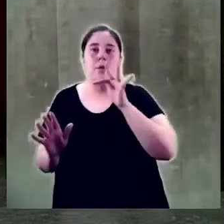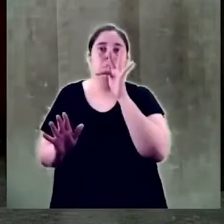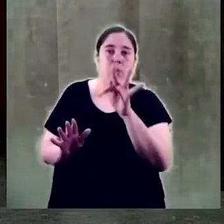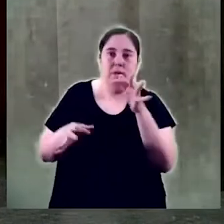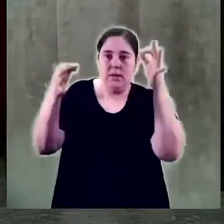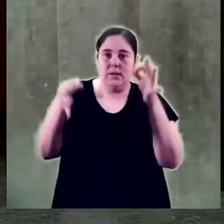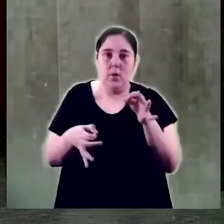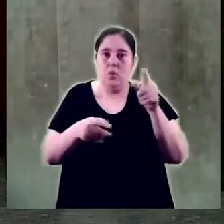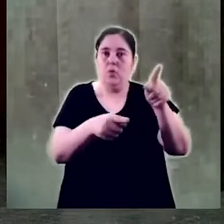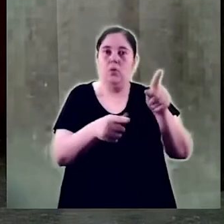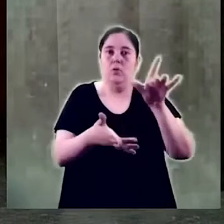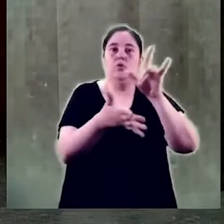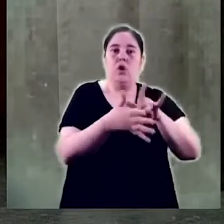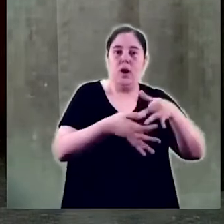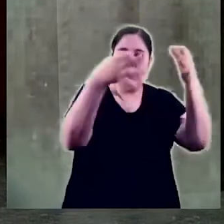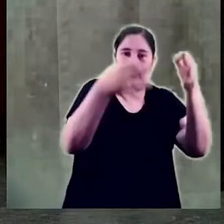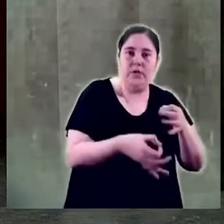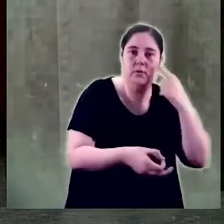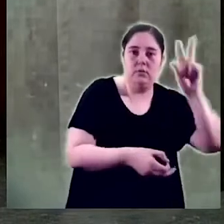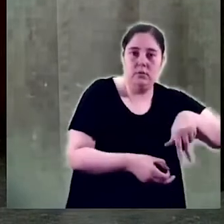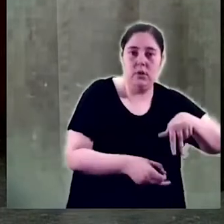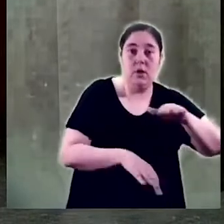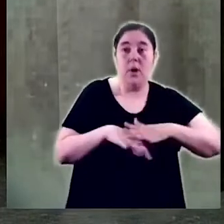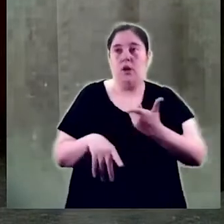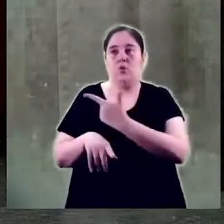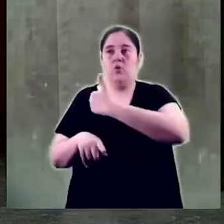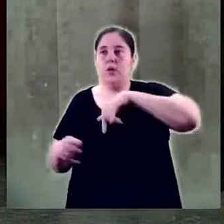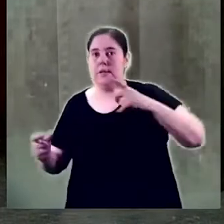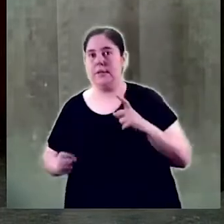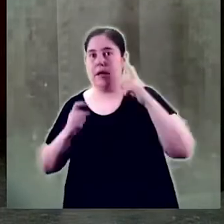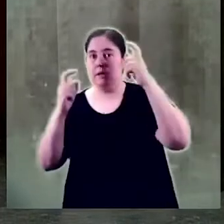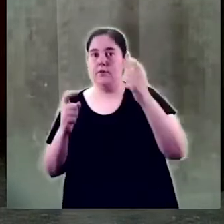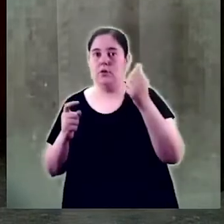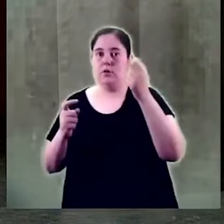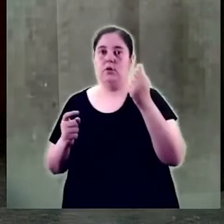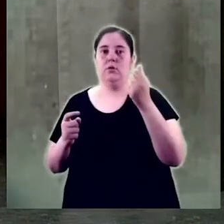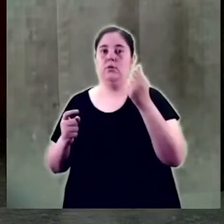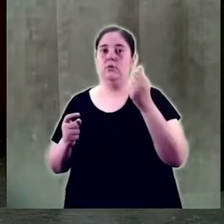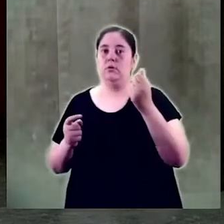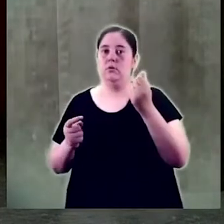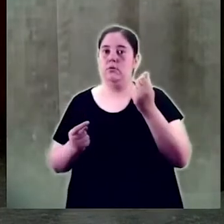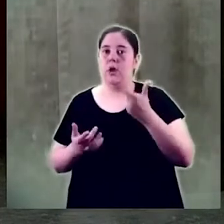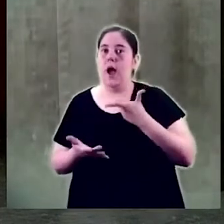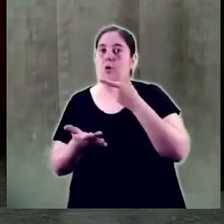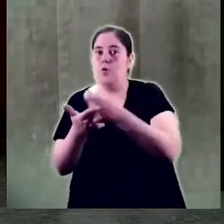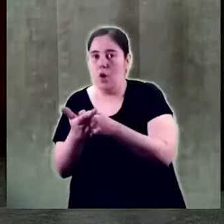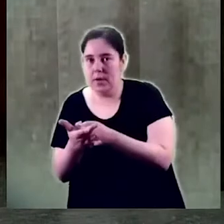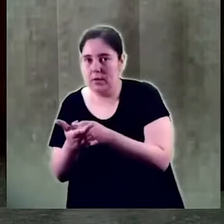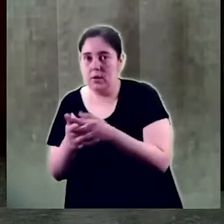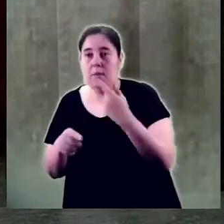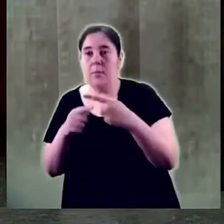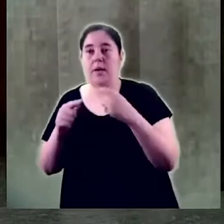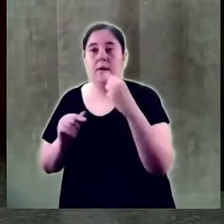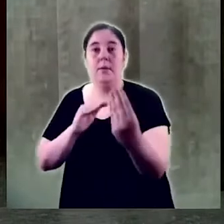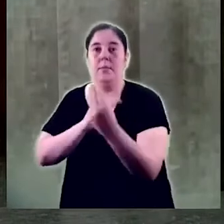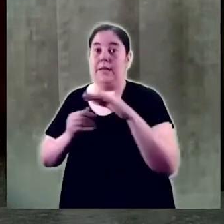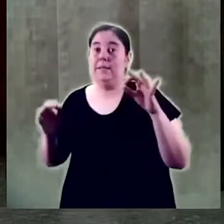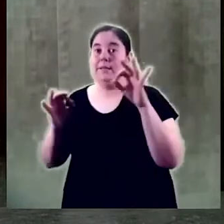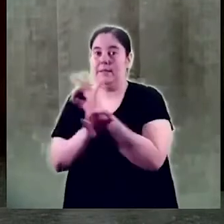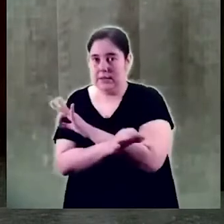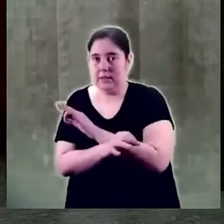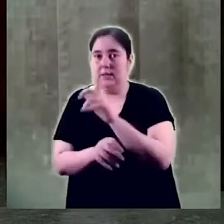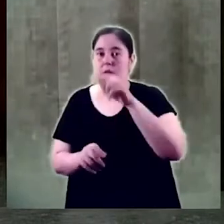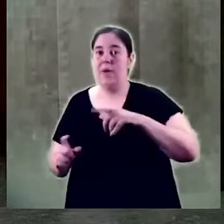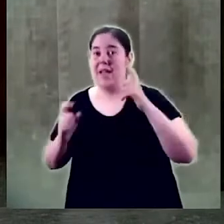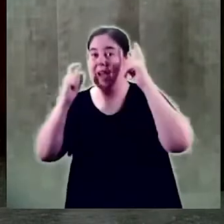suposar un esforç econòmic, ja que no se'ns va atorgar cap bé que ho ajuda, però també un esforç mental, ja que vam cursar tot el